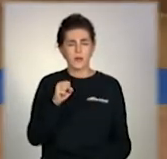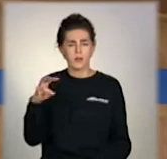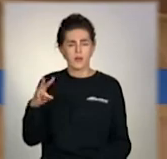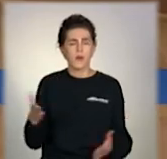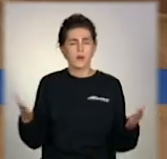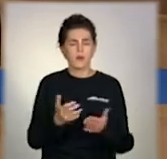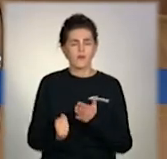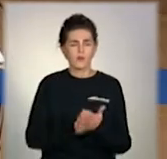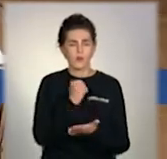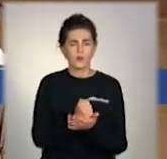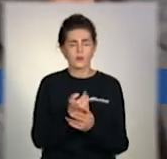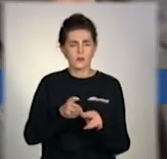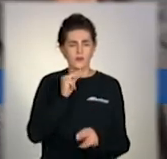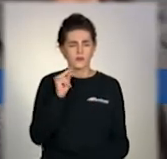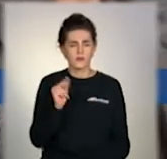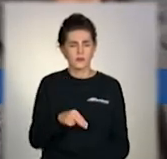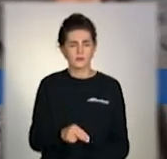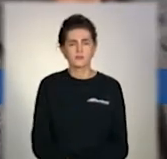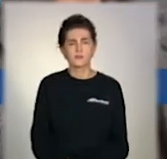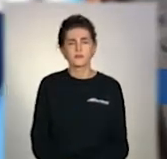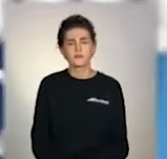вирок загрожує підозрюваній.